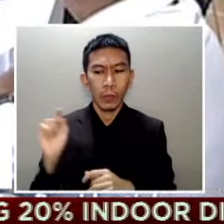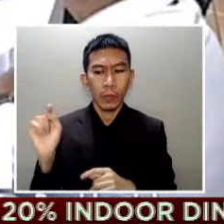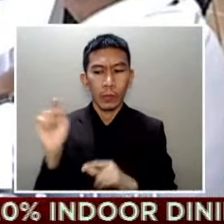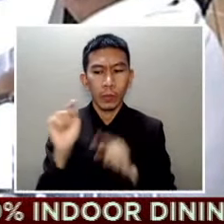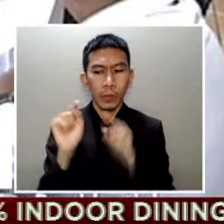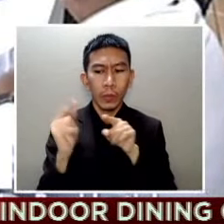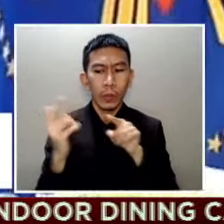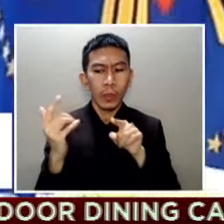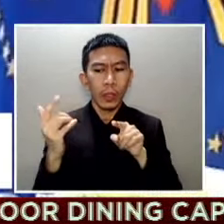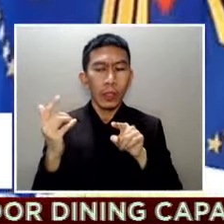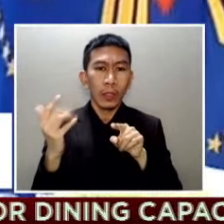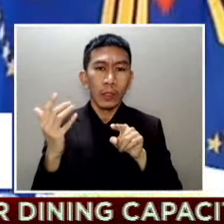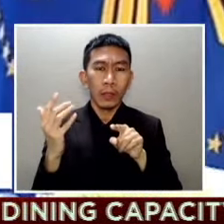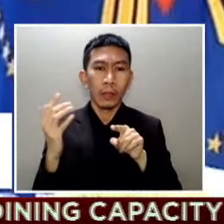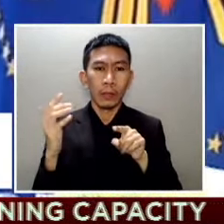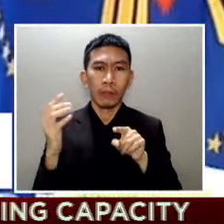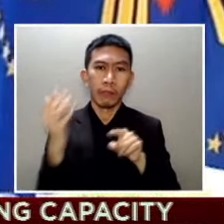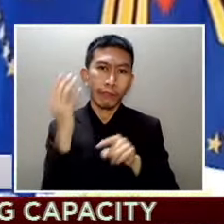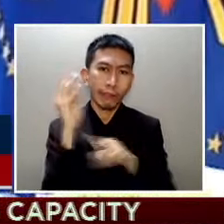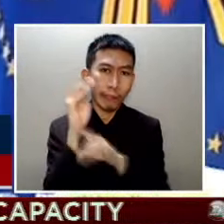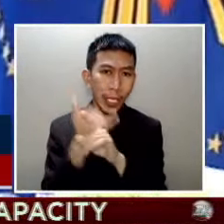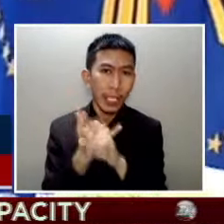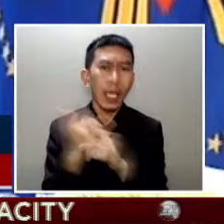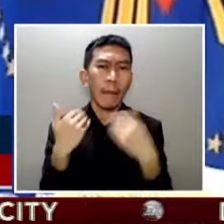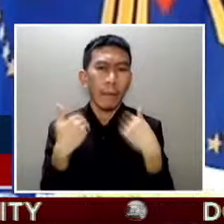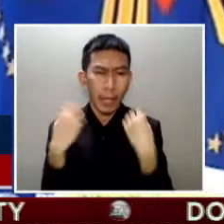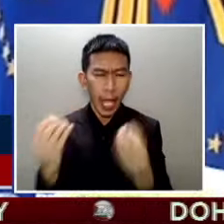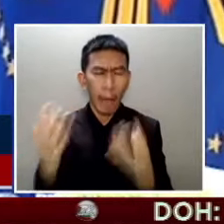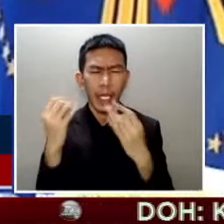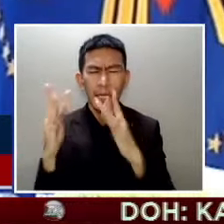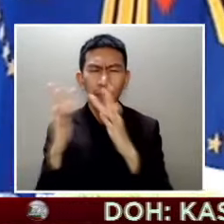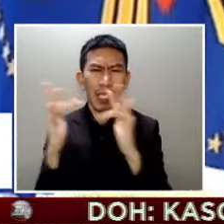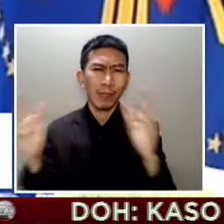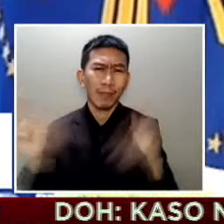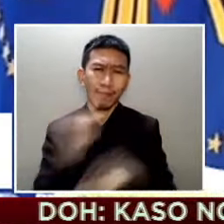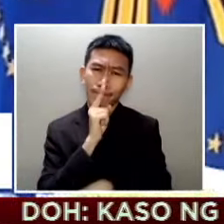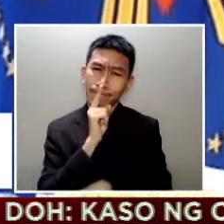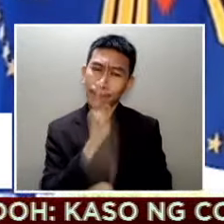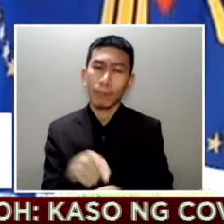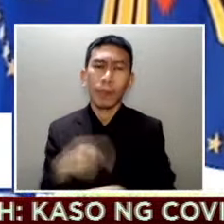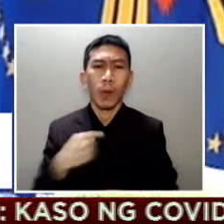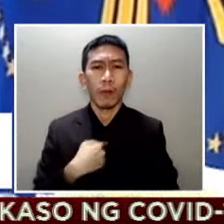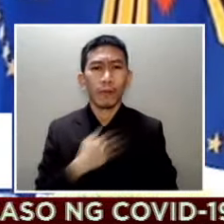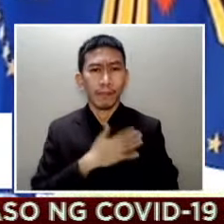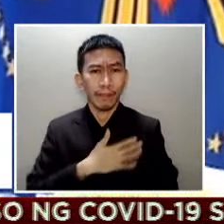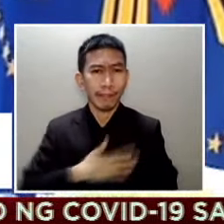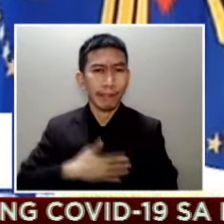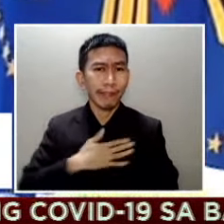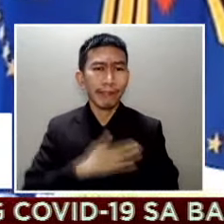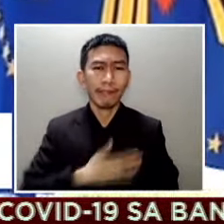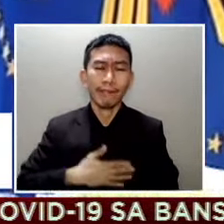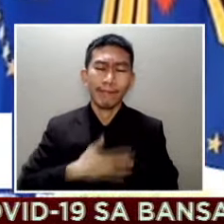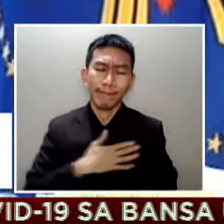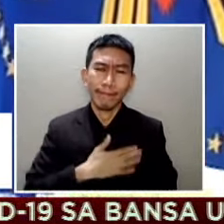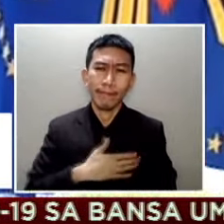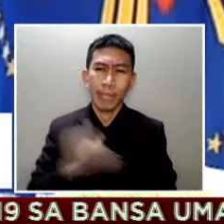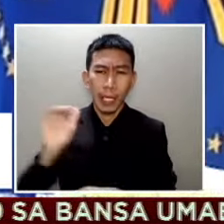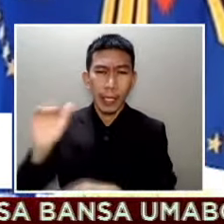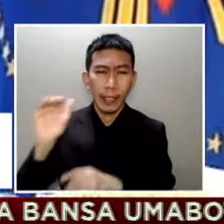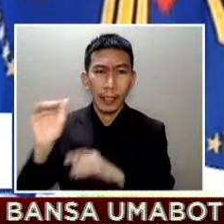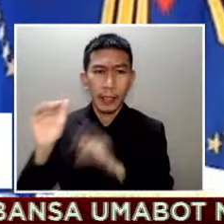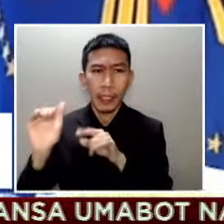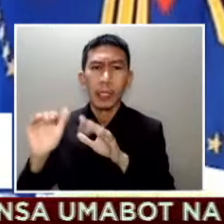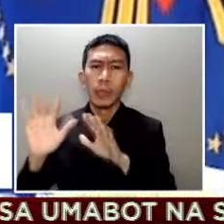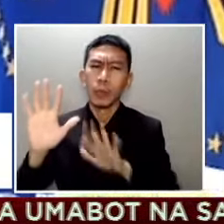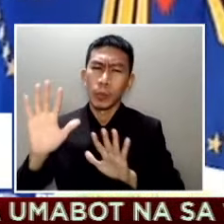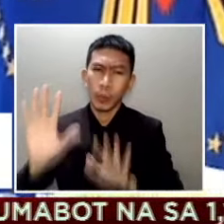maraming fiesta. So, ang hinihingi ko is that yun only na toned down but